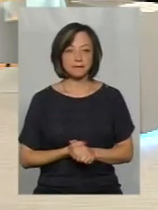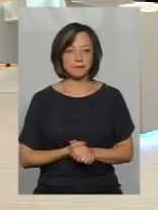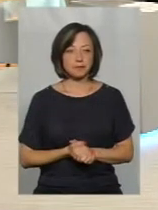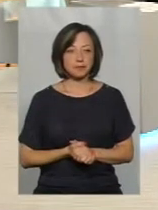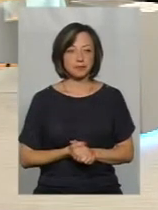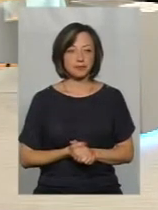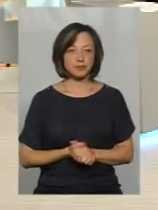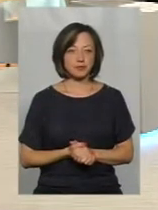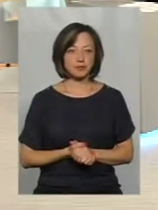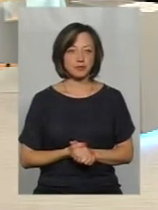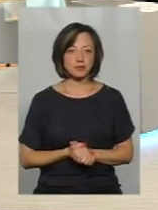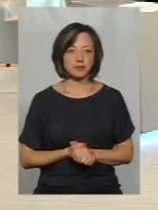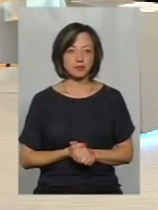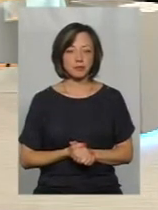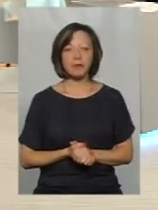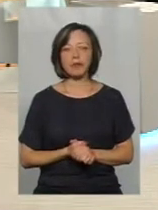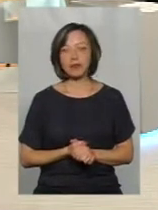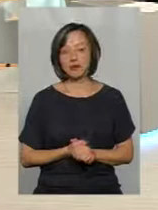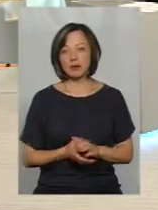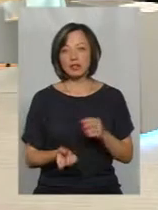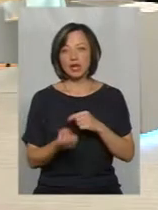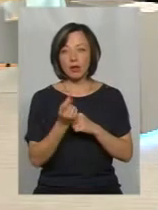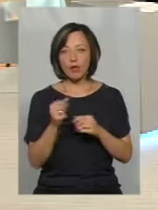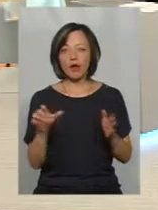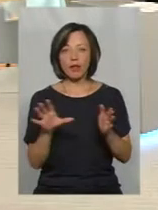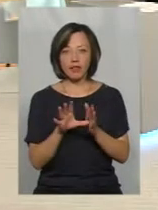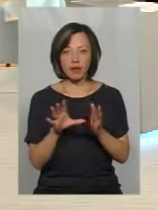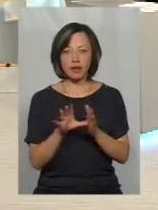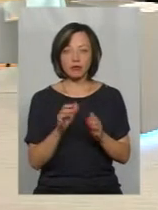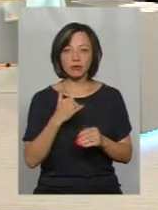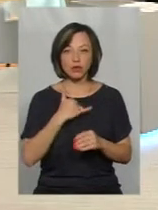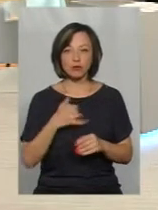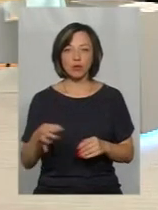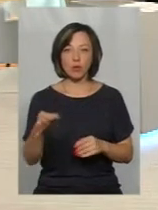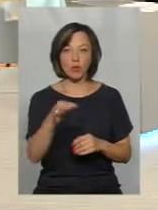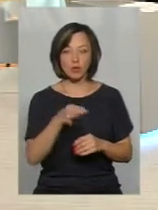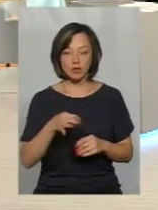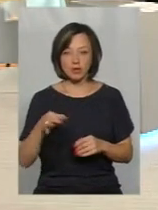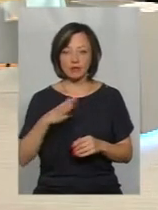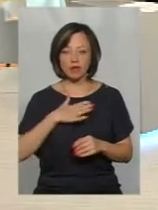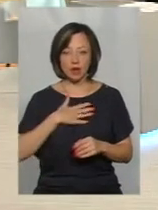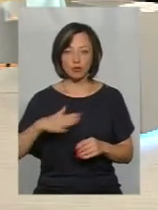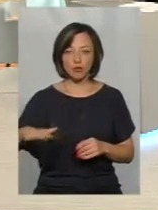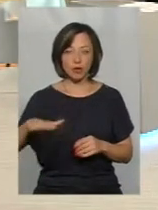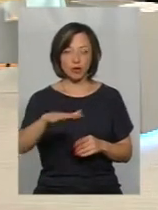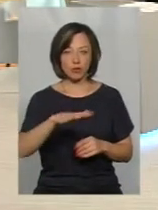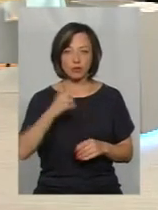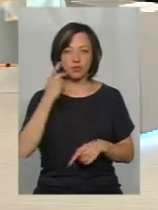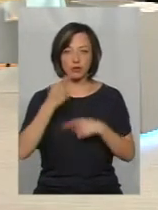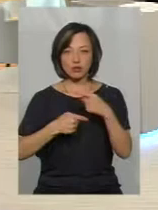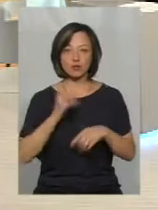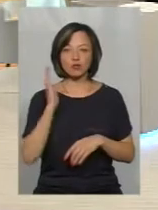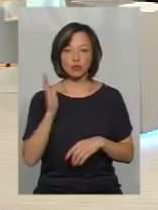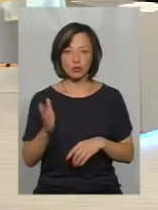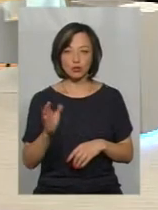проєктів. Тобто, джерело енергії, воно в нашій області, в нашому регіоні, воно завжди буде.